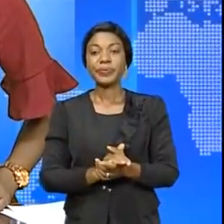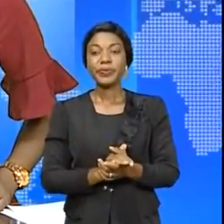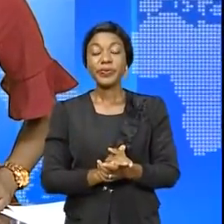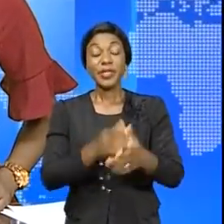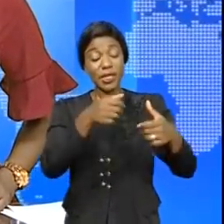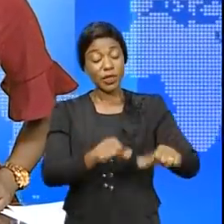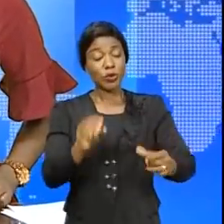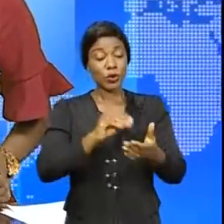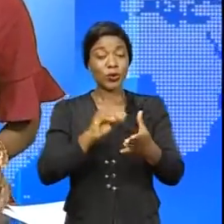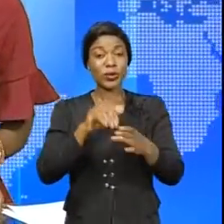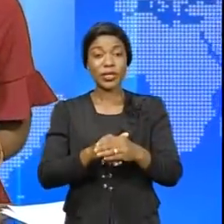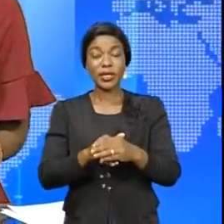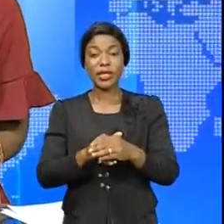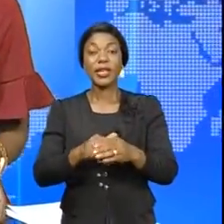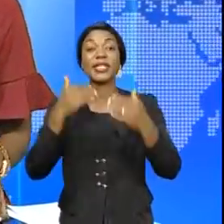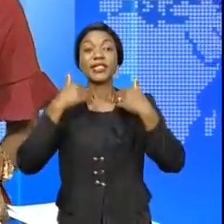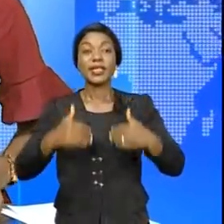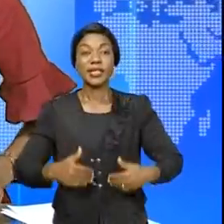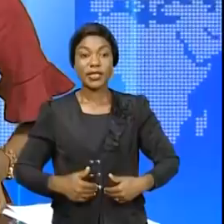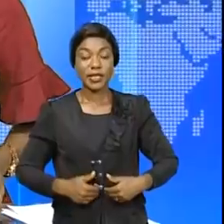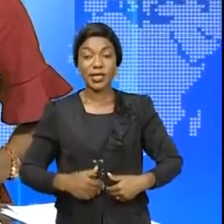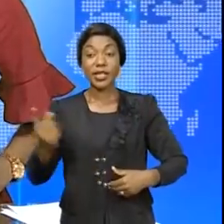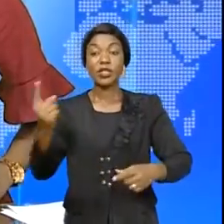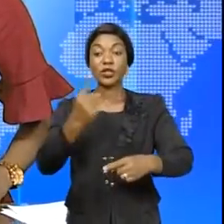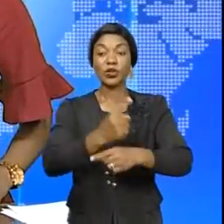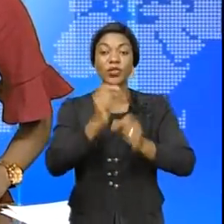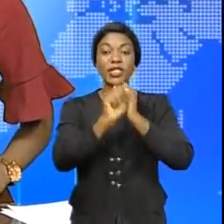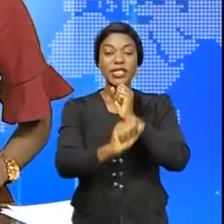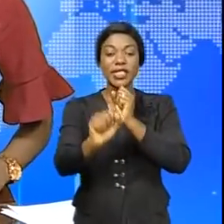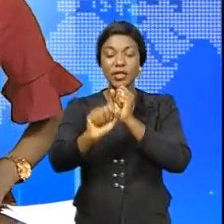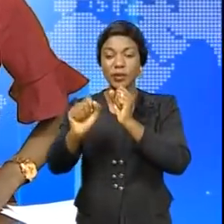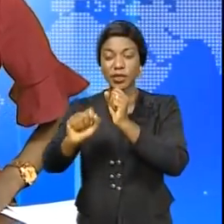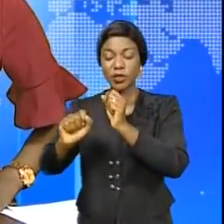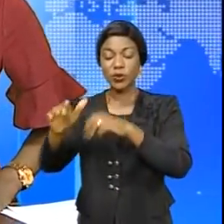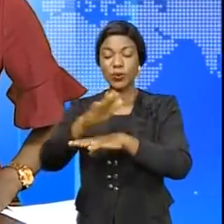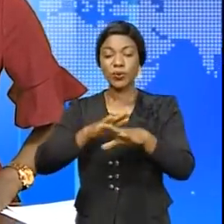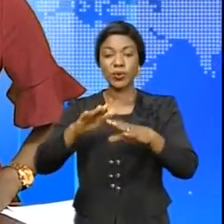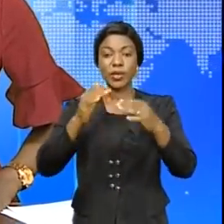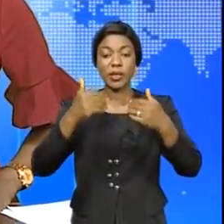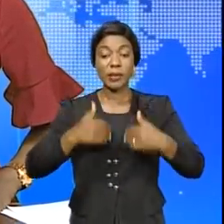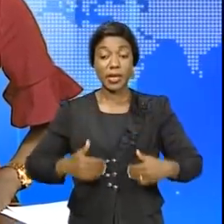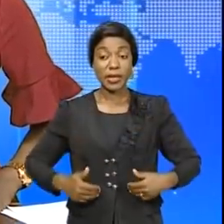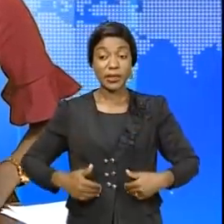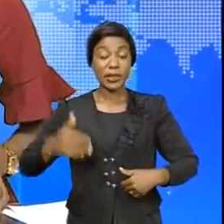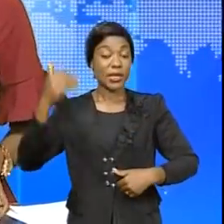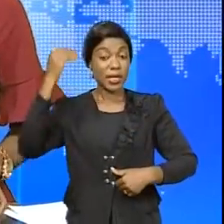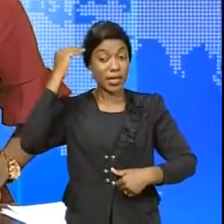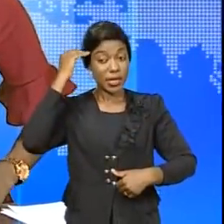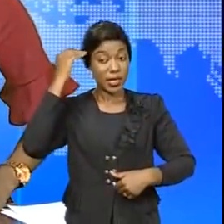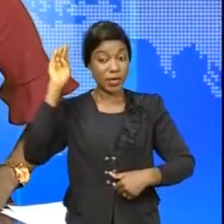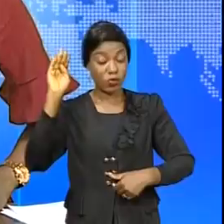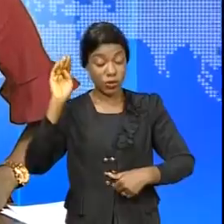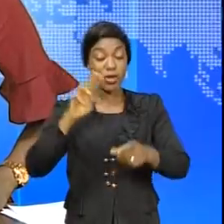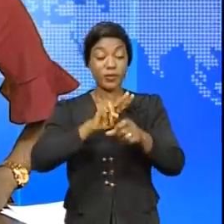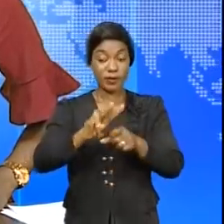Restons dans ce secteur de la santé où une journée de sensibilisation sur la maladie à virus Ebola s'est clôturée ici à Kinshasa